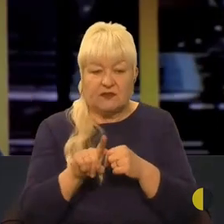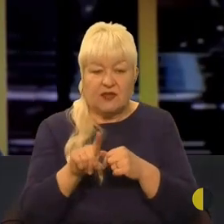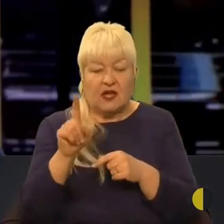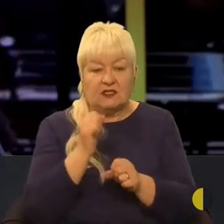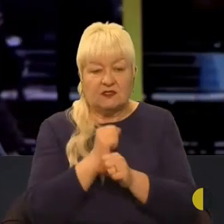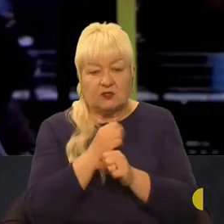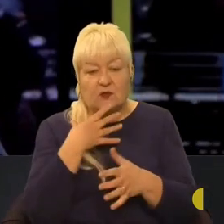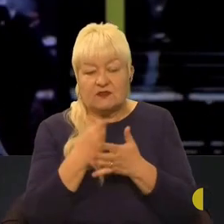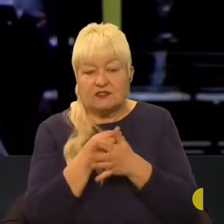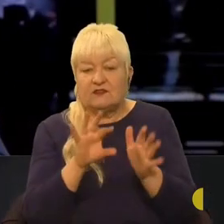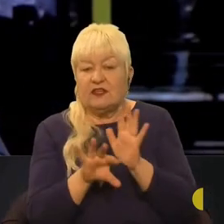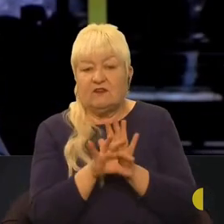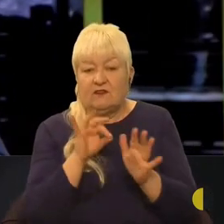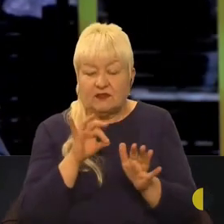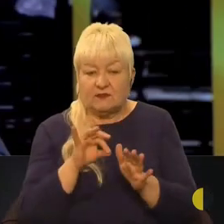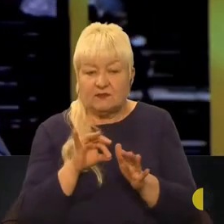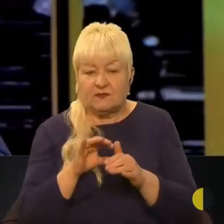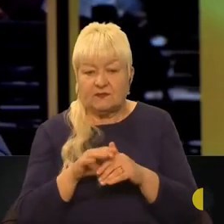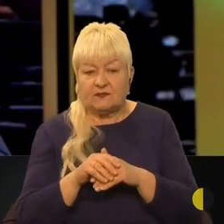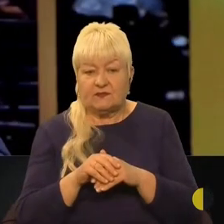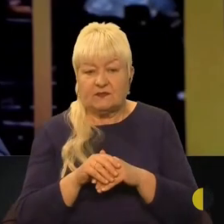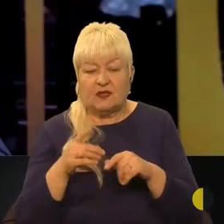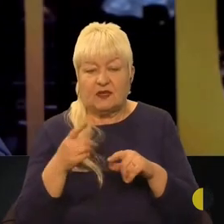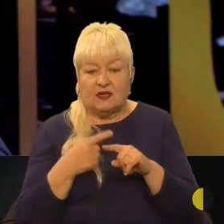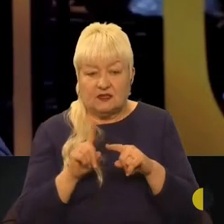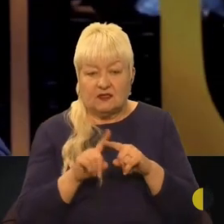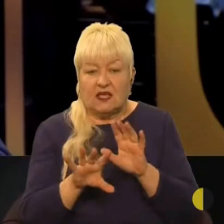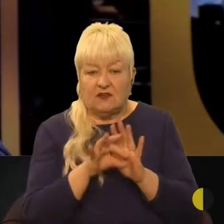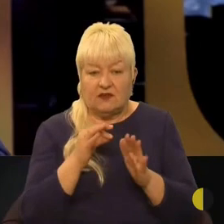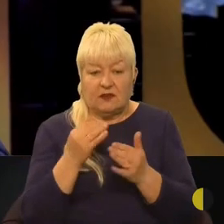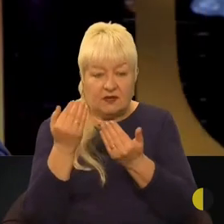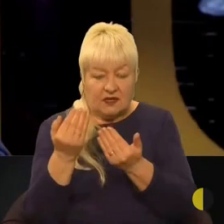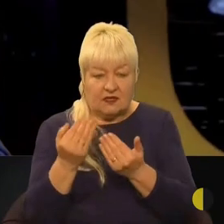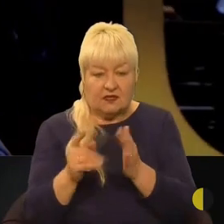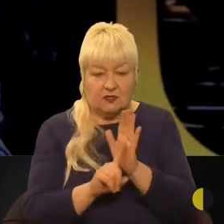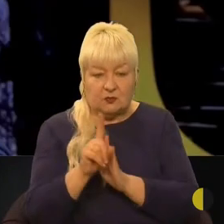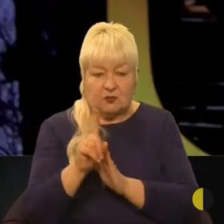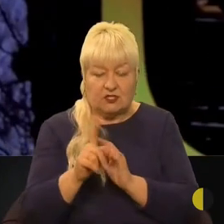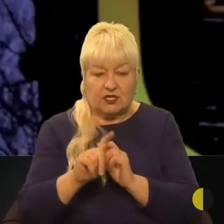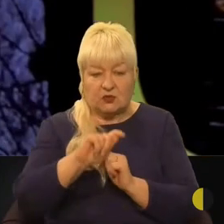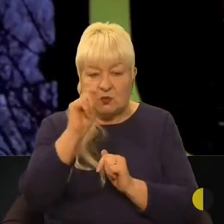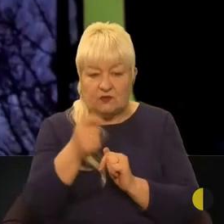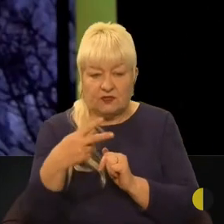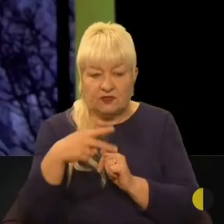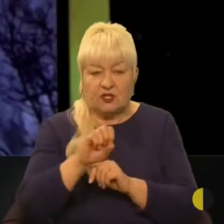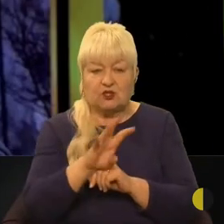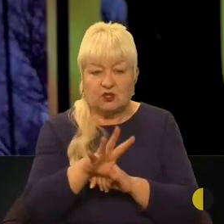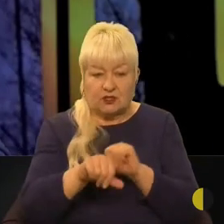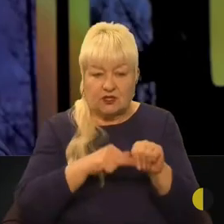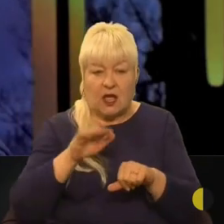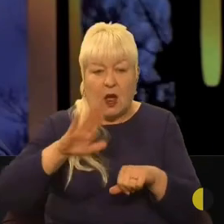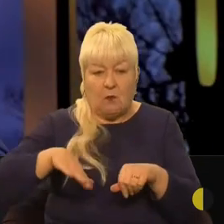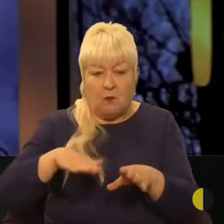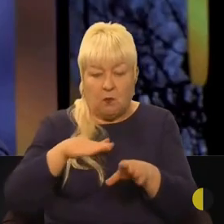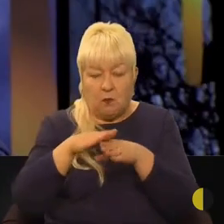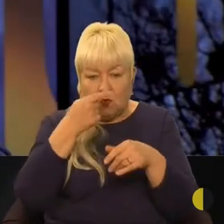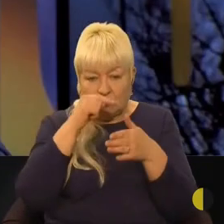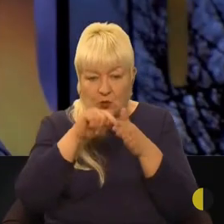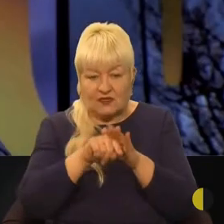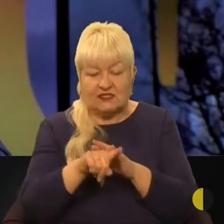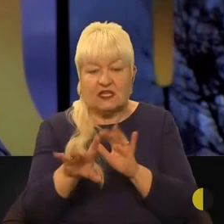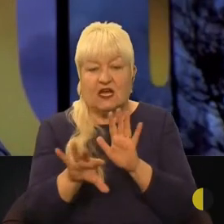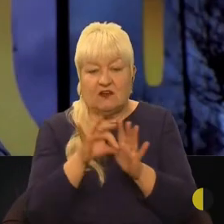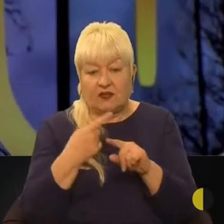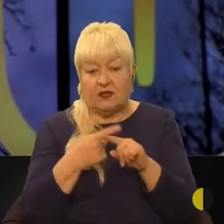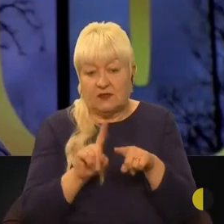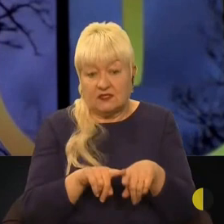відношення до нас. Тому то цей вибір їхній з початком війни в 2014 році, а потім повномасштабний. Вибір